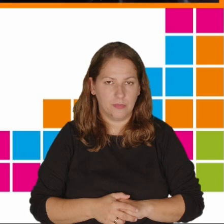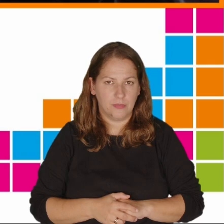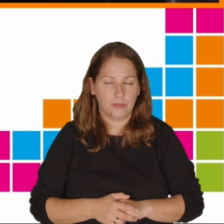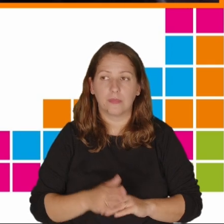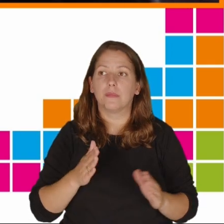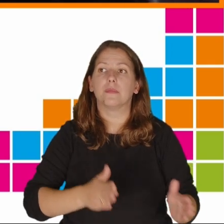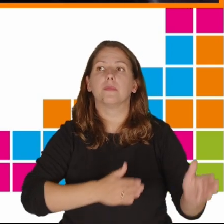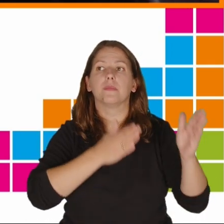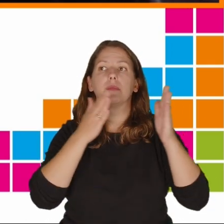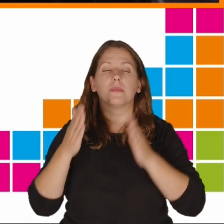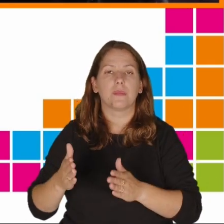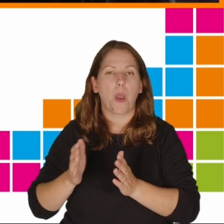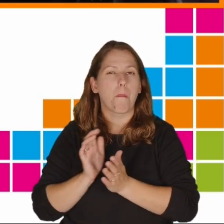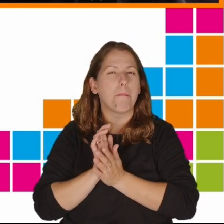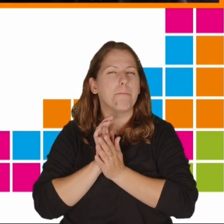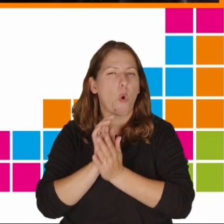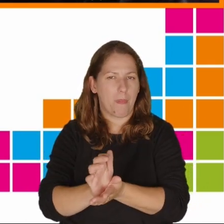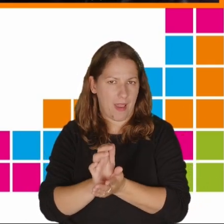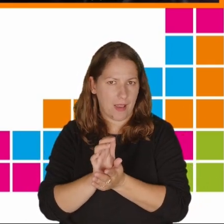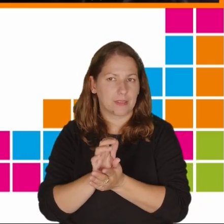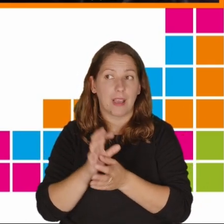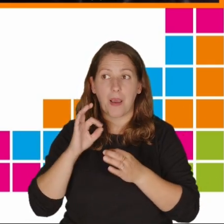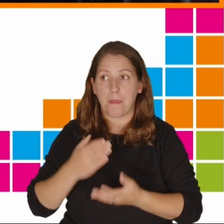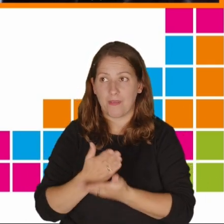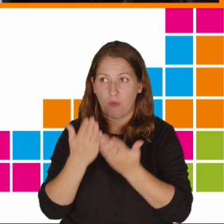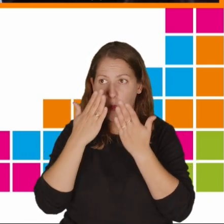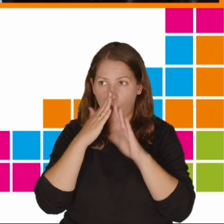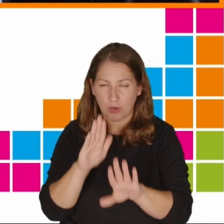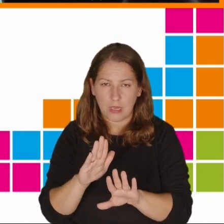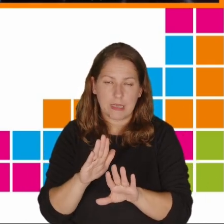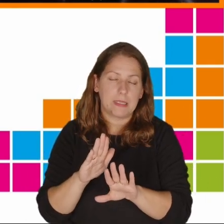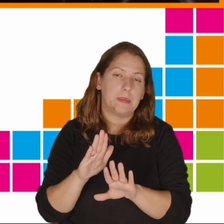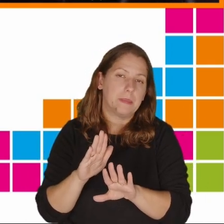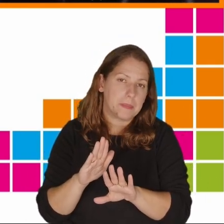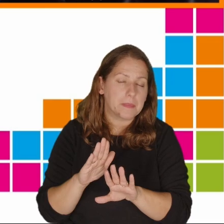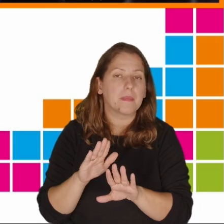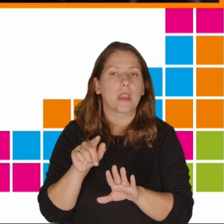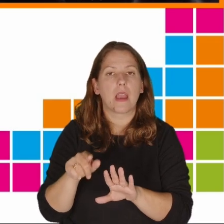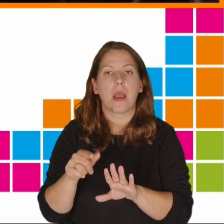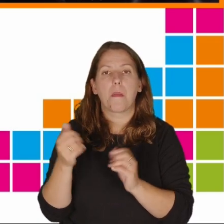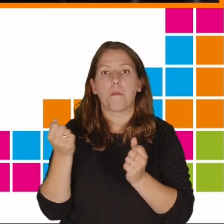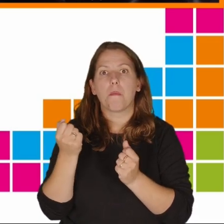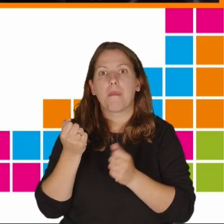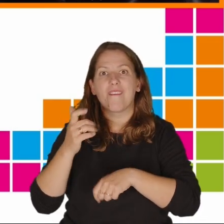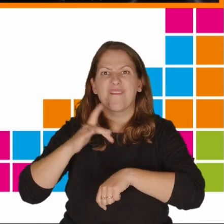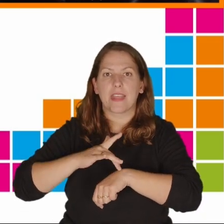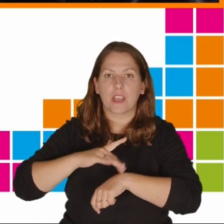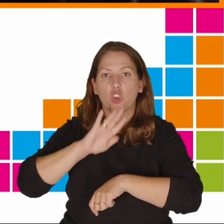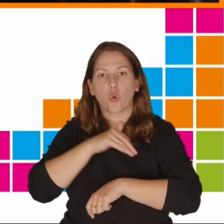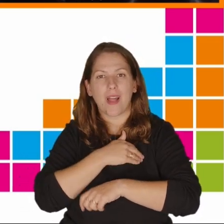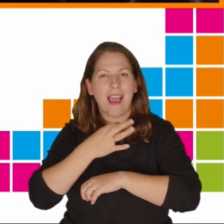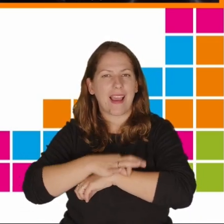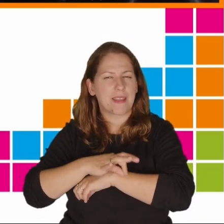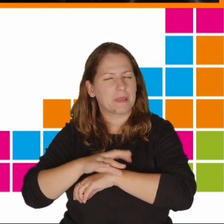Kolejna publikacja, którą Państwu pokazuję, może nie mówi tak mocno o wynikach szkolnych czy